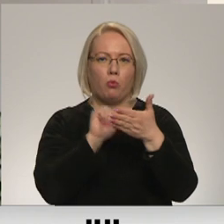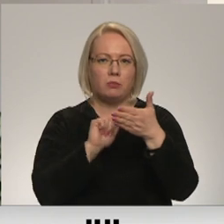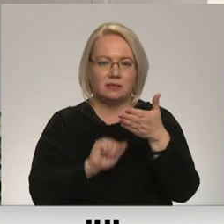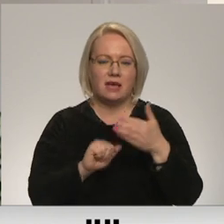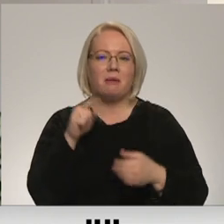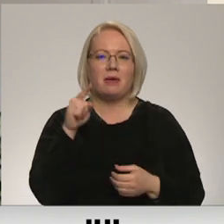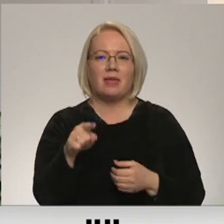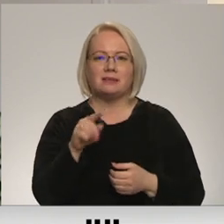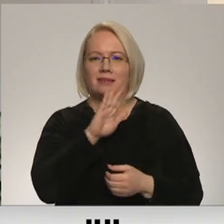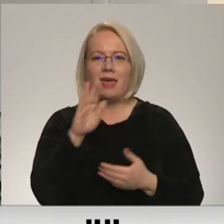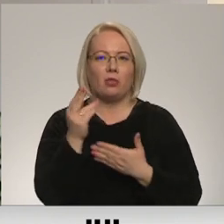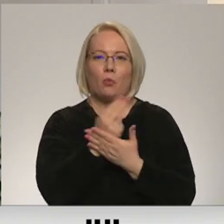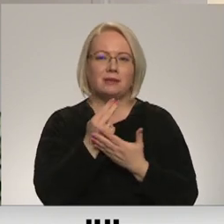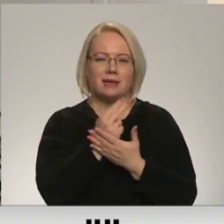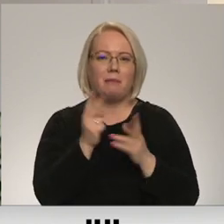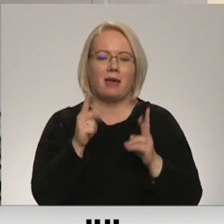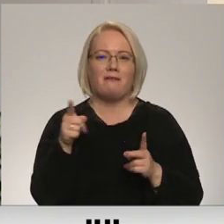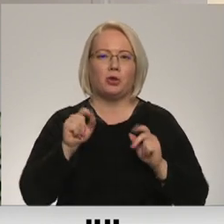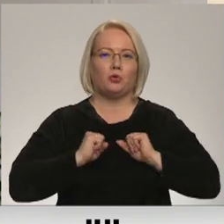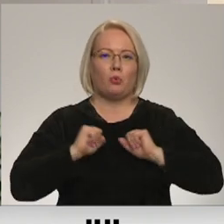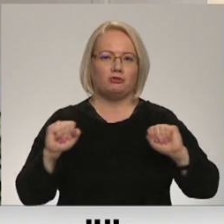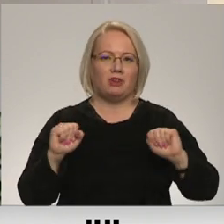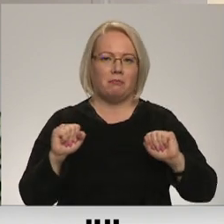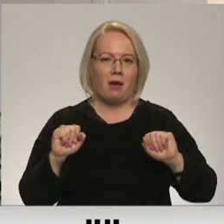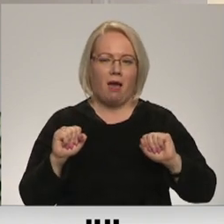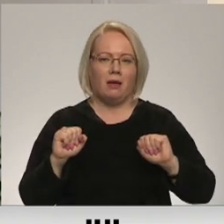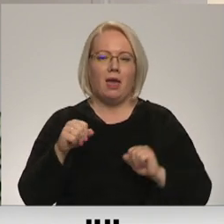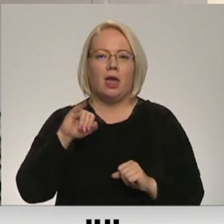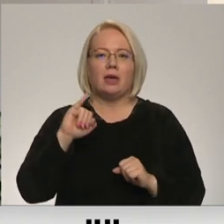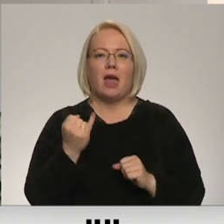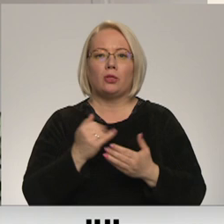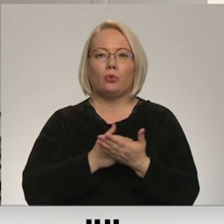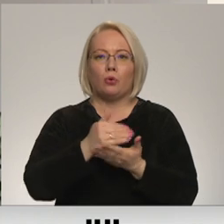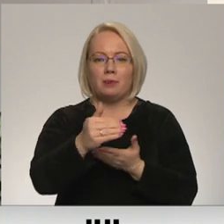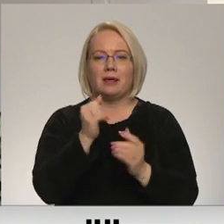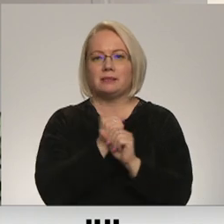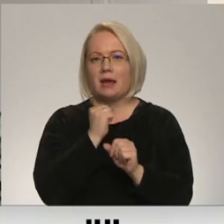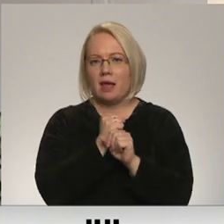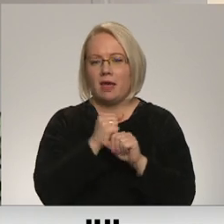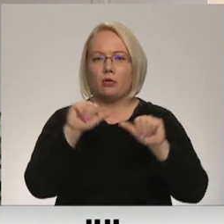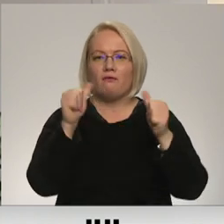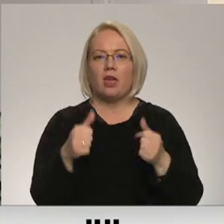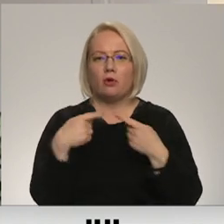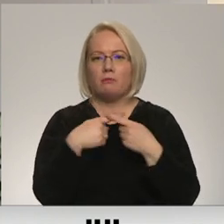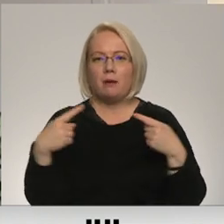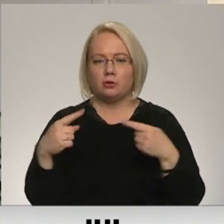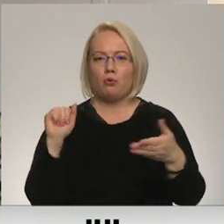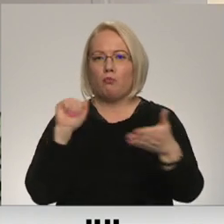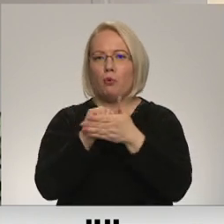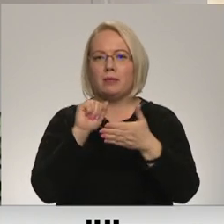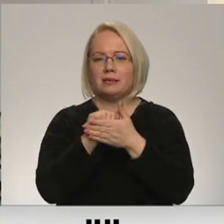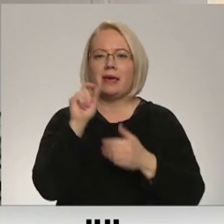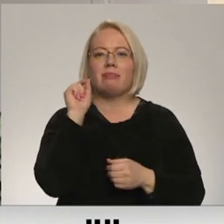nenozīmē, ka viņi ir drošībā, ja viņi turpinā strādāt un veidot materiālus publicēt tieši